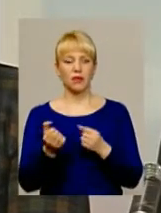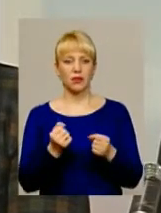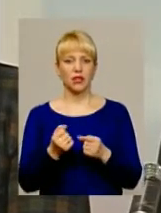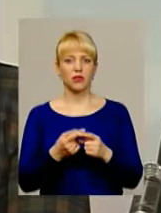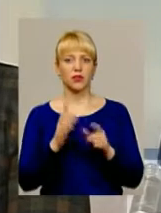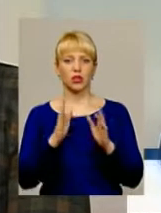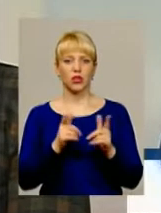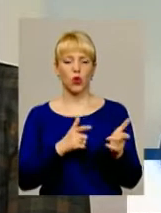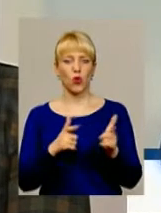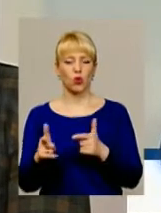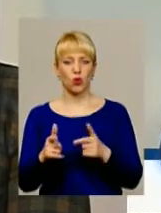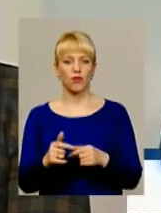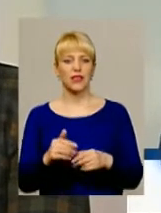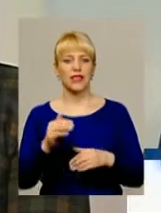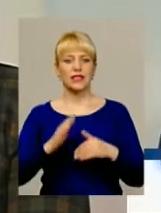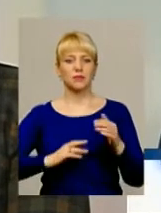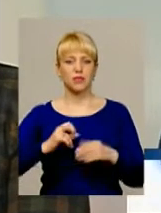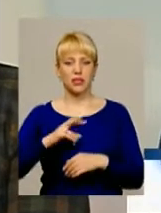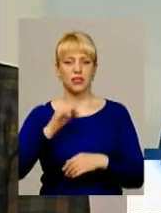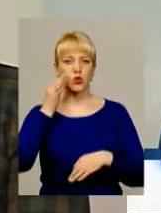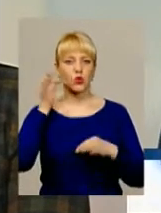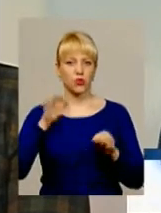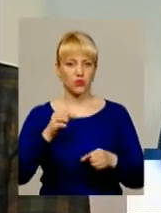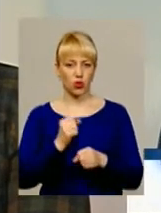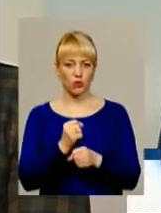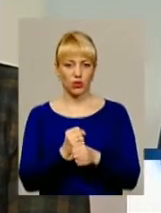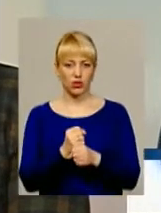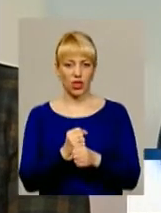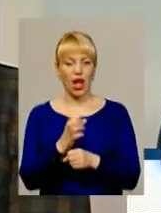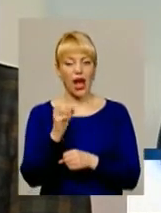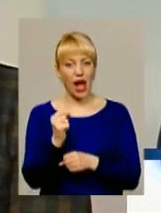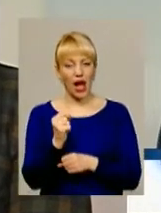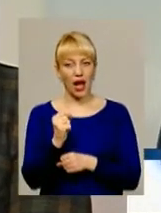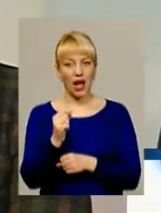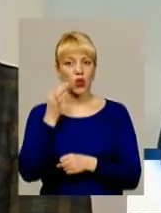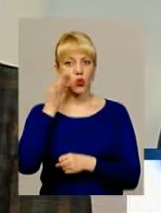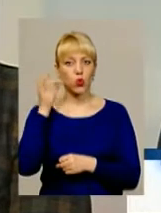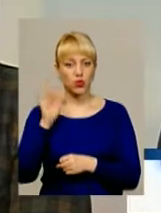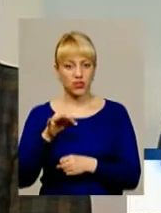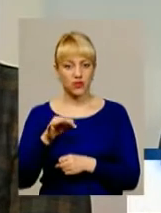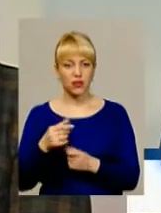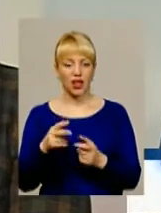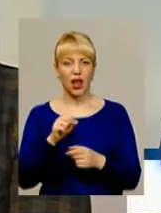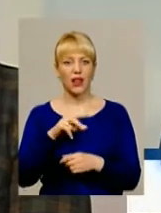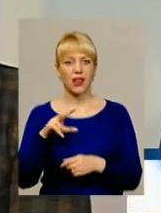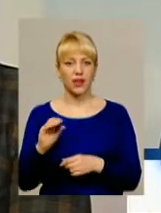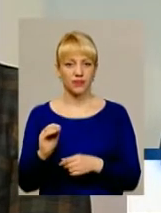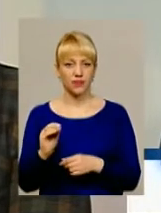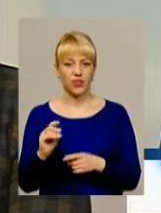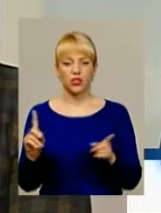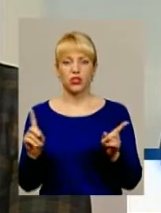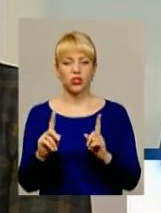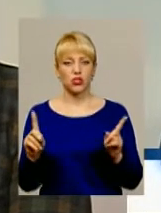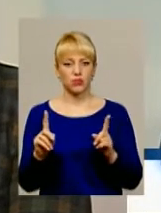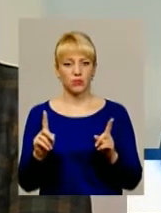спеціалістів і з досвідом роботи. А той досвід треба десь набути? Так, але щоб